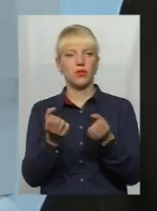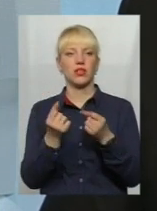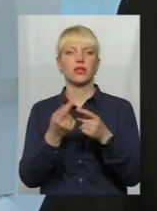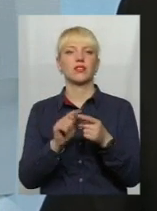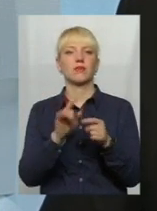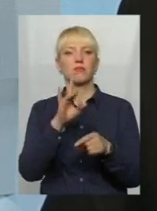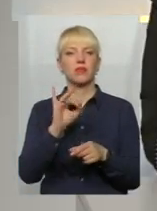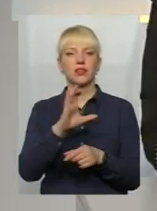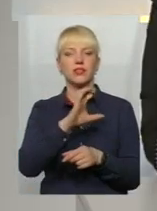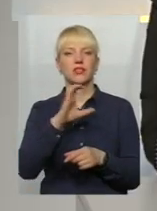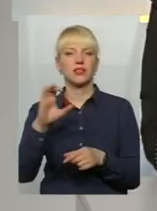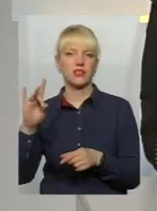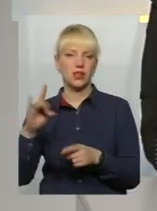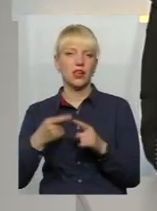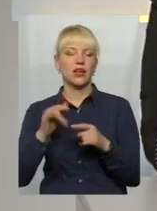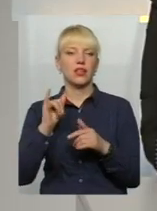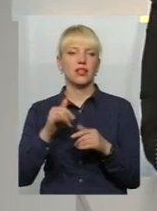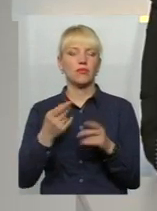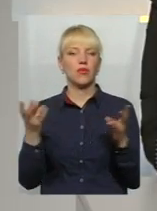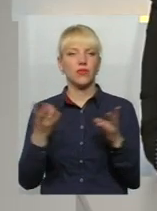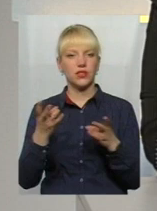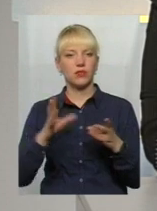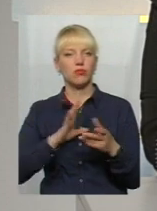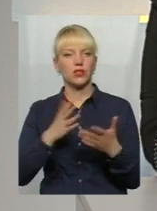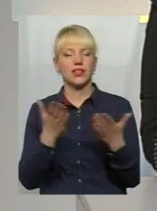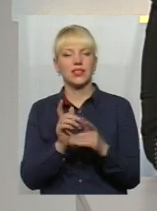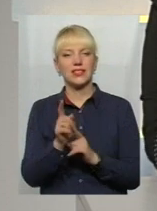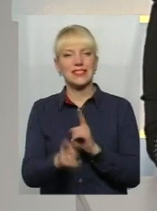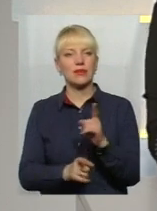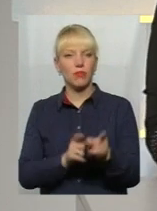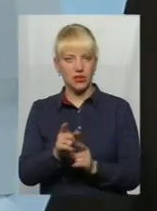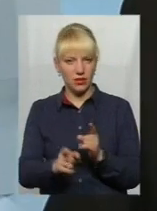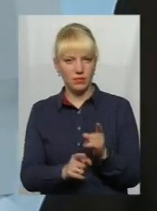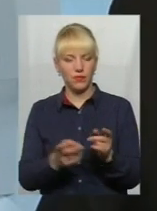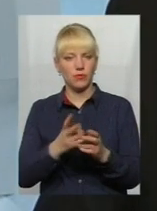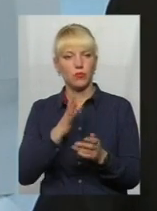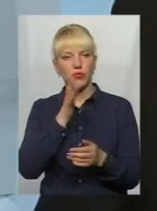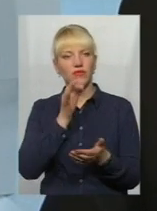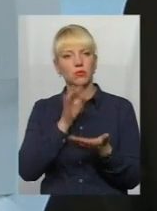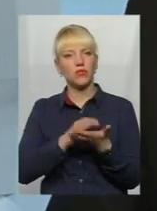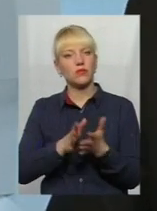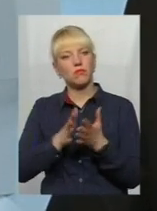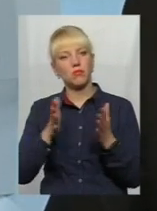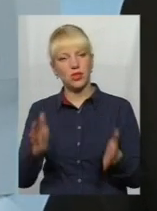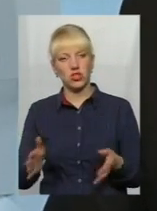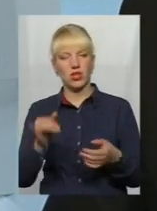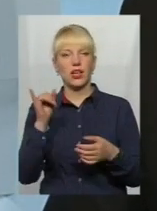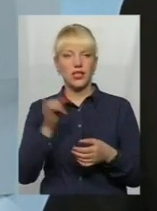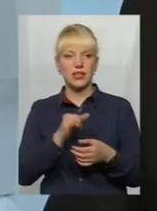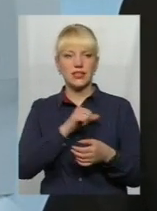при Союзі той кодекс приймався, мають бути певні якісь зміни, має бути відповідальність більша. І сама